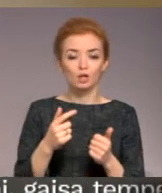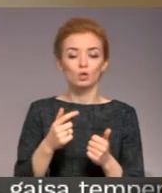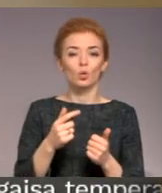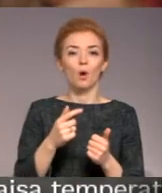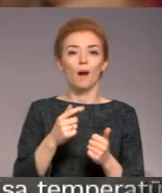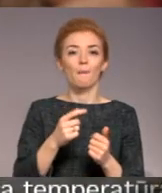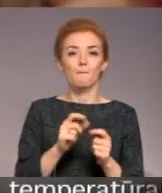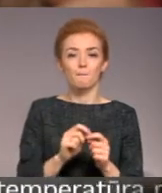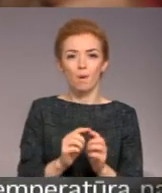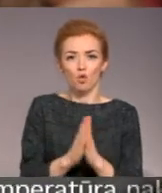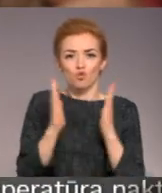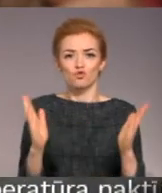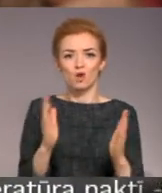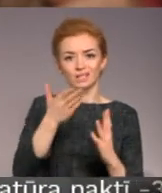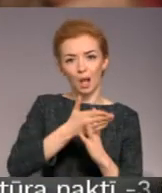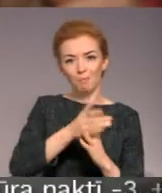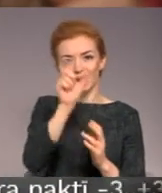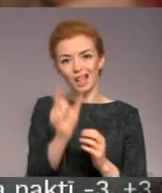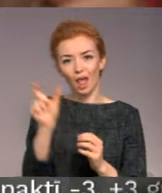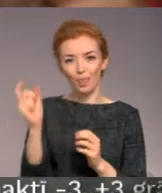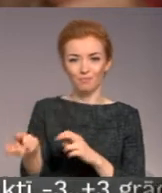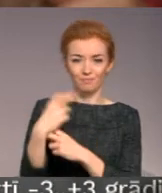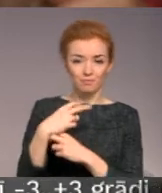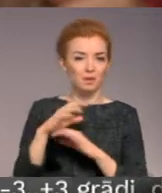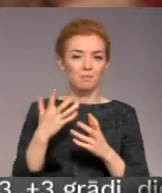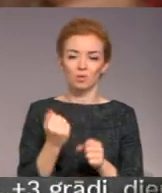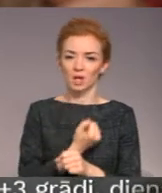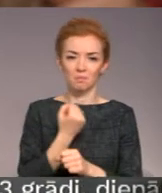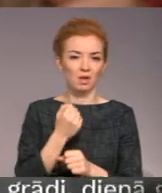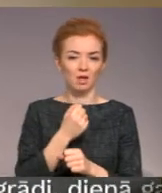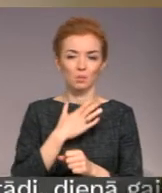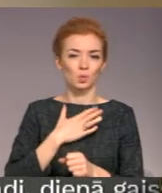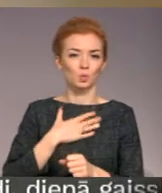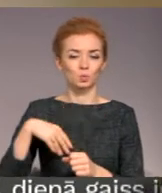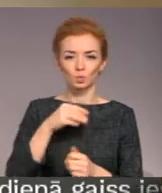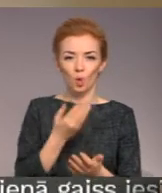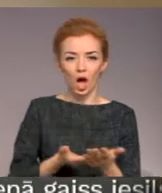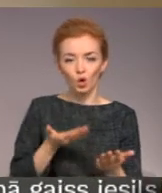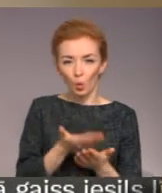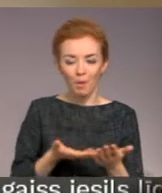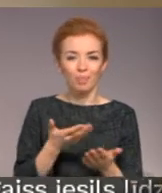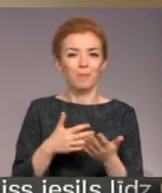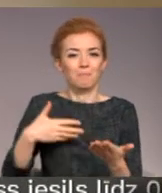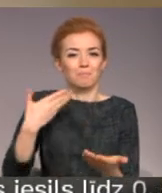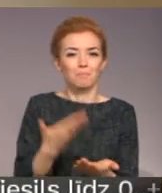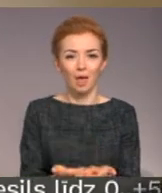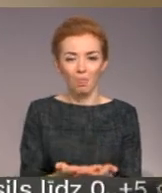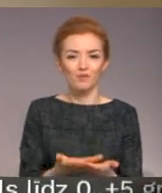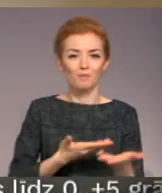ar klientiem. Mēs netikām sadzirdēt šajā sarunā. Mūsu argumenti, mūsu piedāvājumi